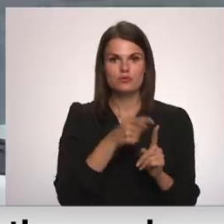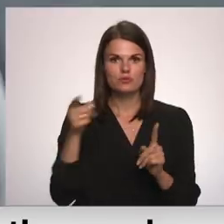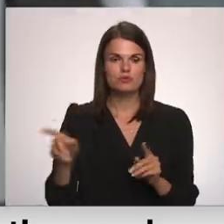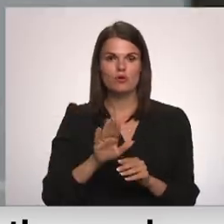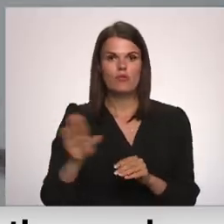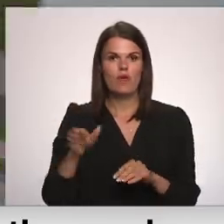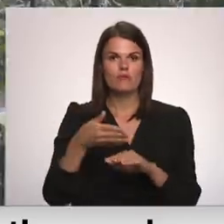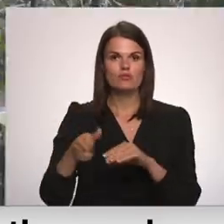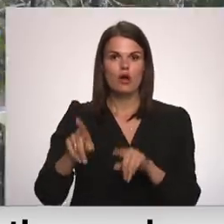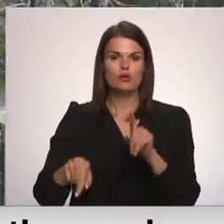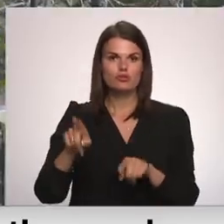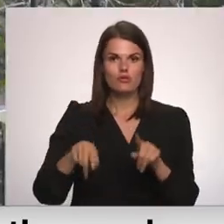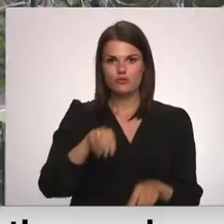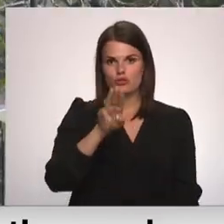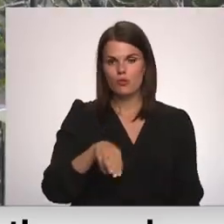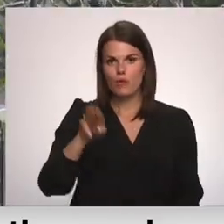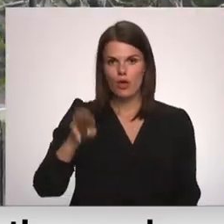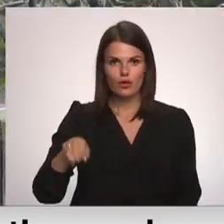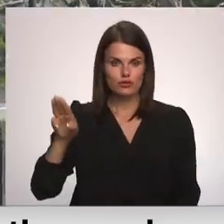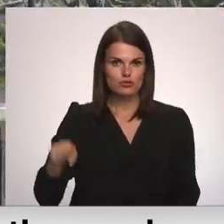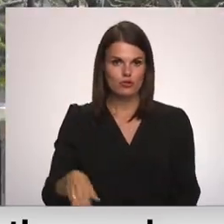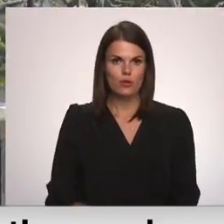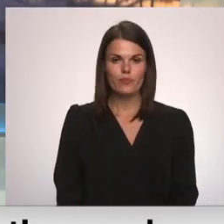atsevišķiem mēnešiem. Matar Līdzīt, Latvijas televīzija.